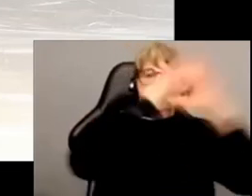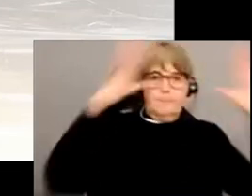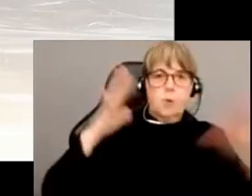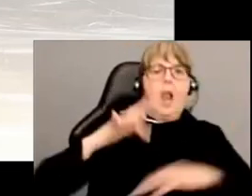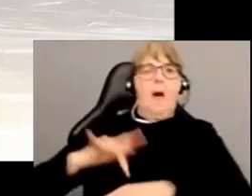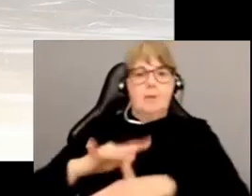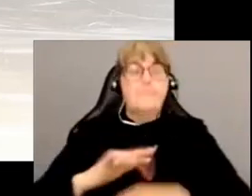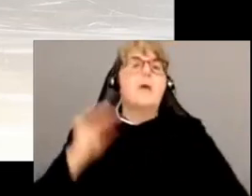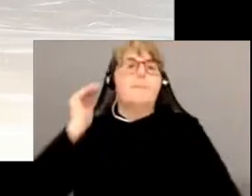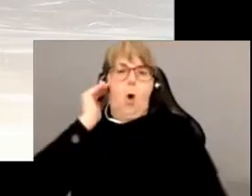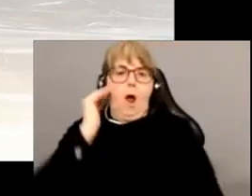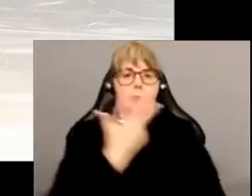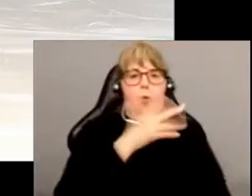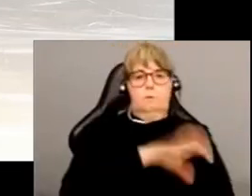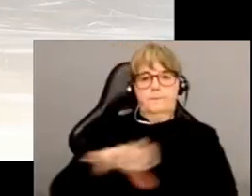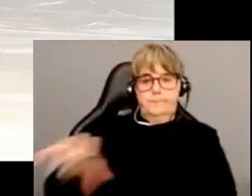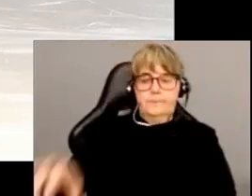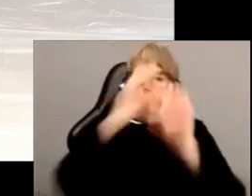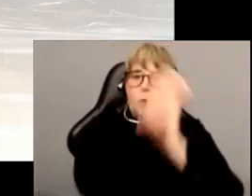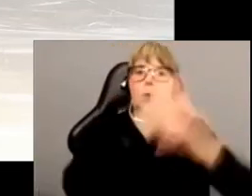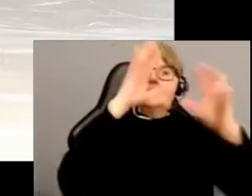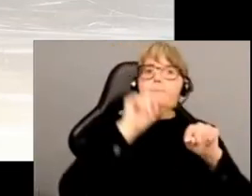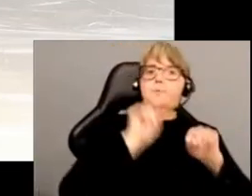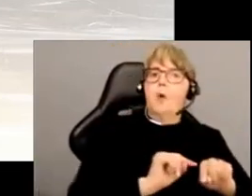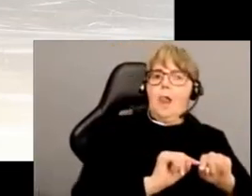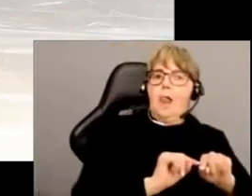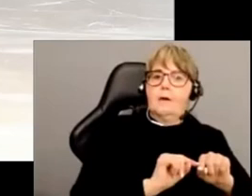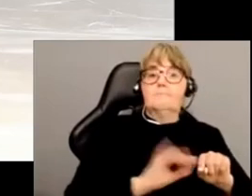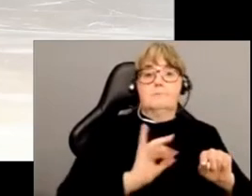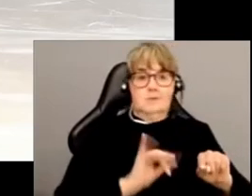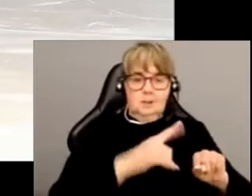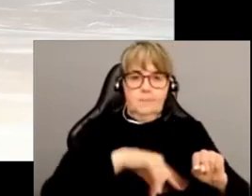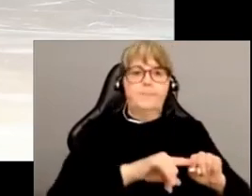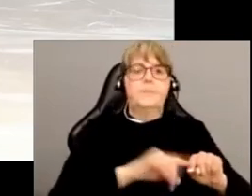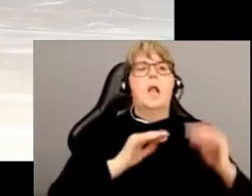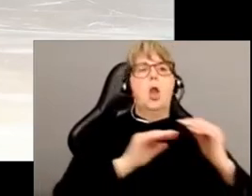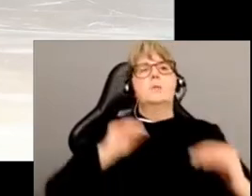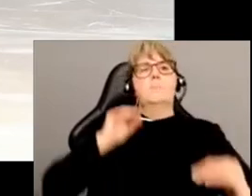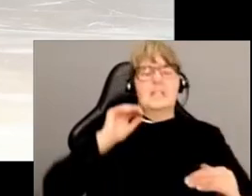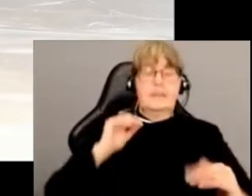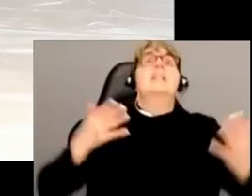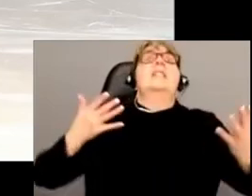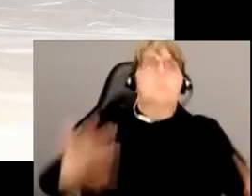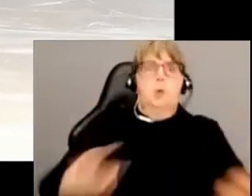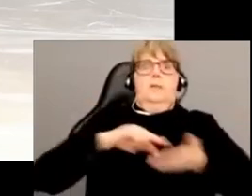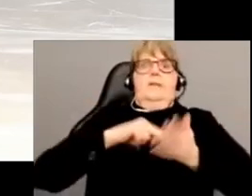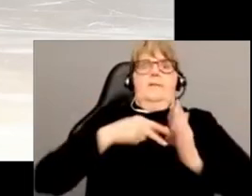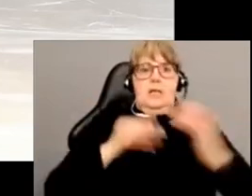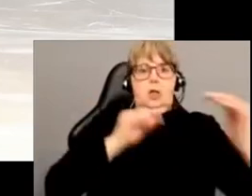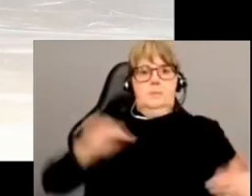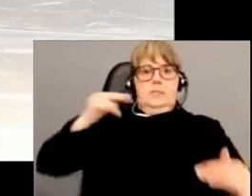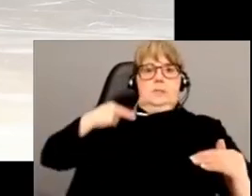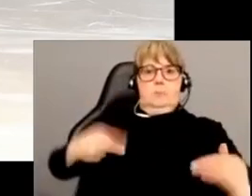morale. La question conceptuelle, c'est de savoir qu'est-ce que le spécisme ? Et